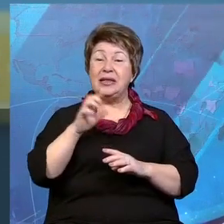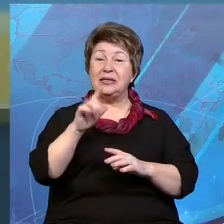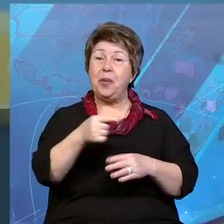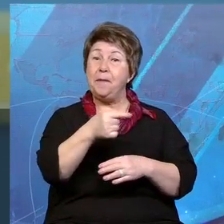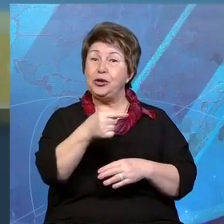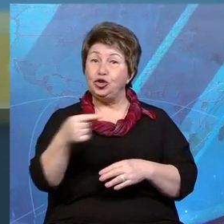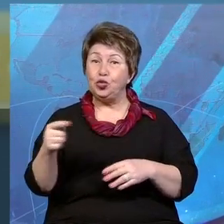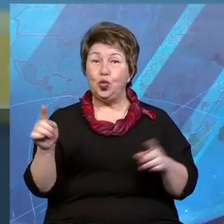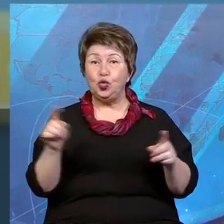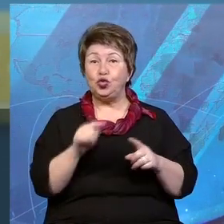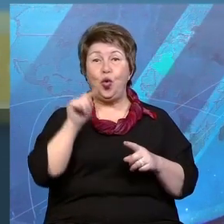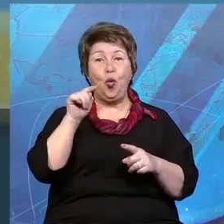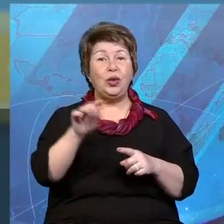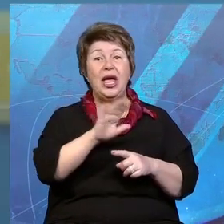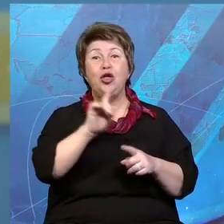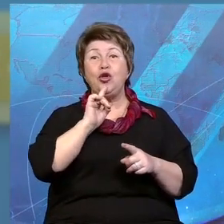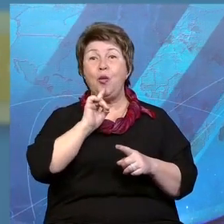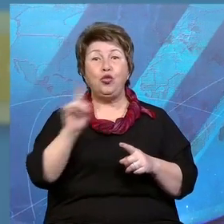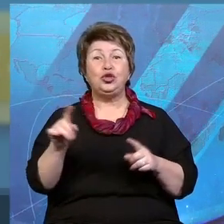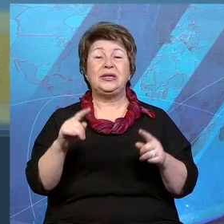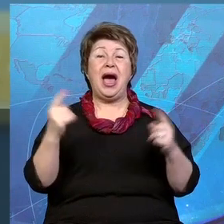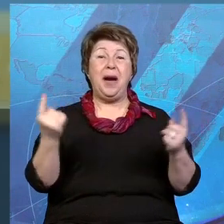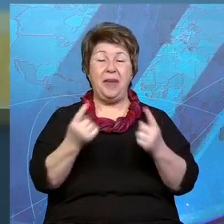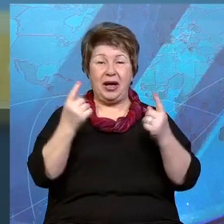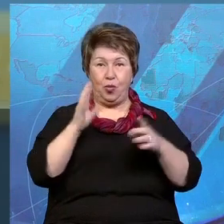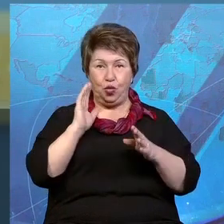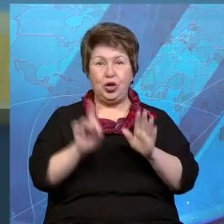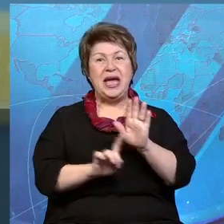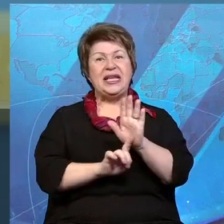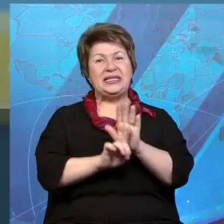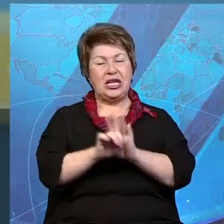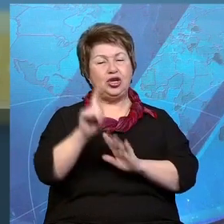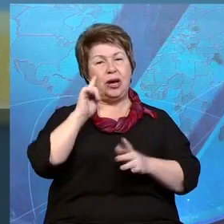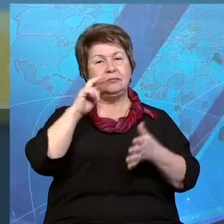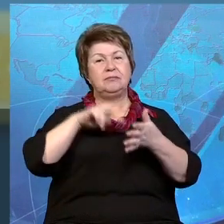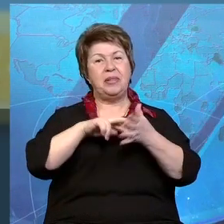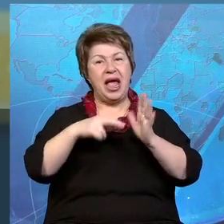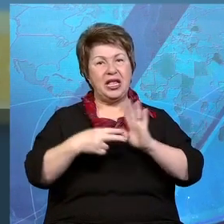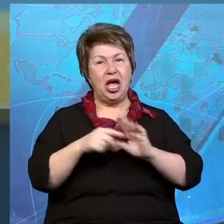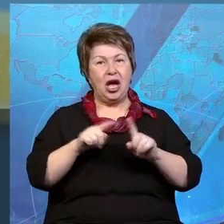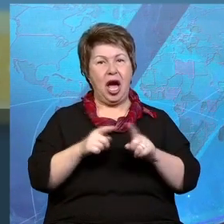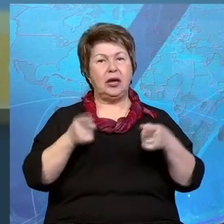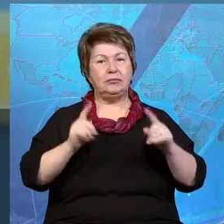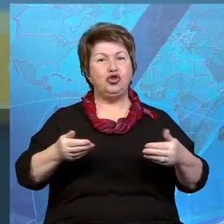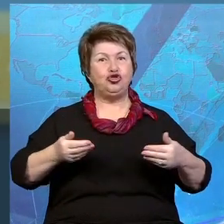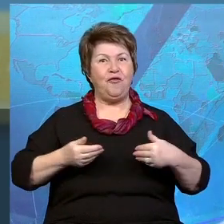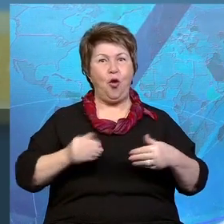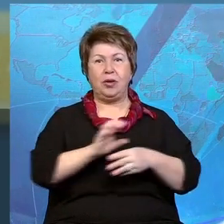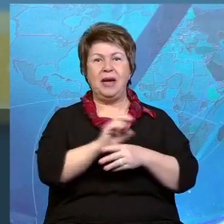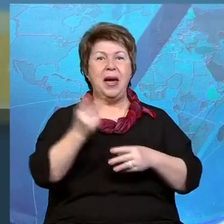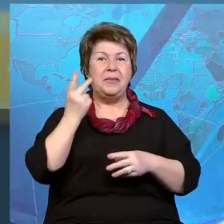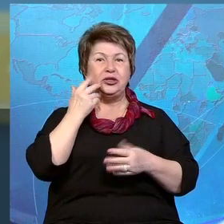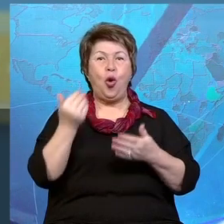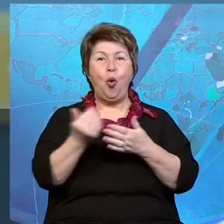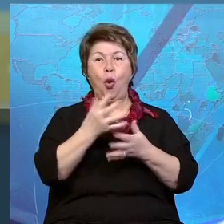подчеркнуть, что он ни в коем случае не будет статичным. Этот портал изначально задумывался как живой ресурс, постоянно